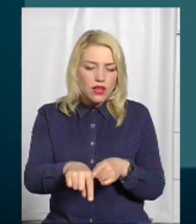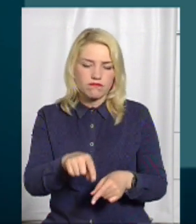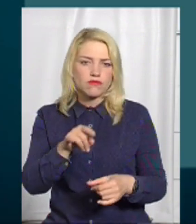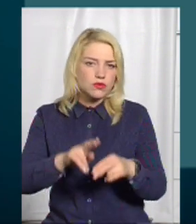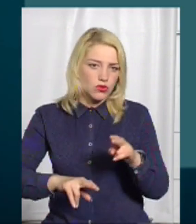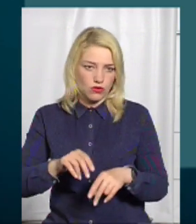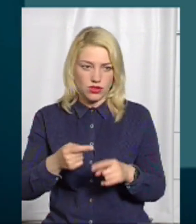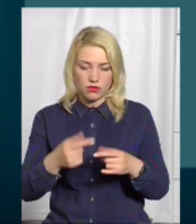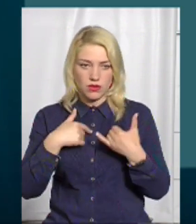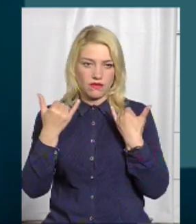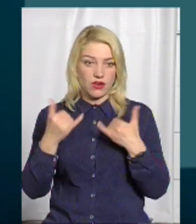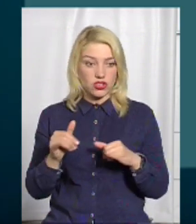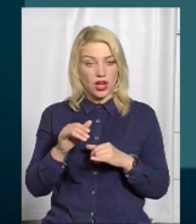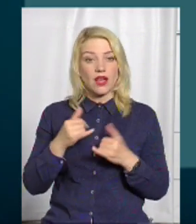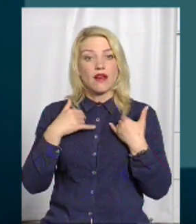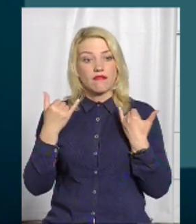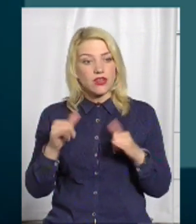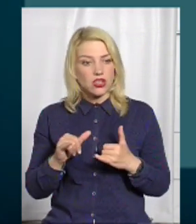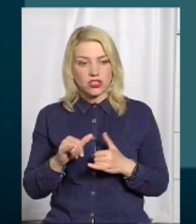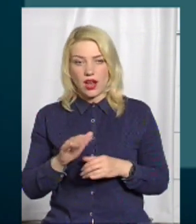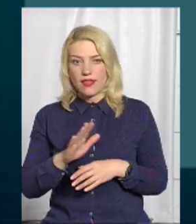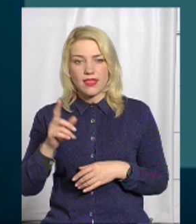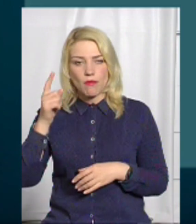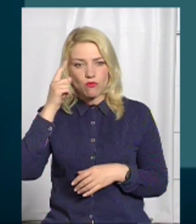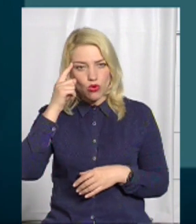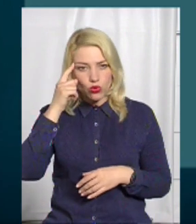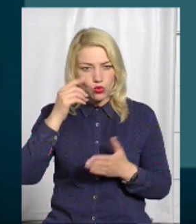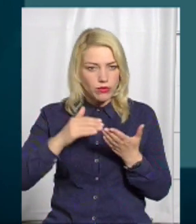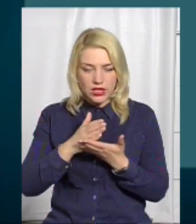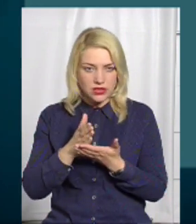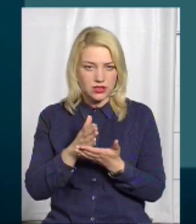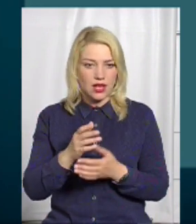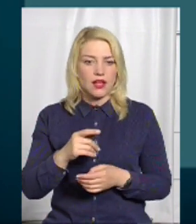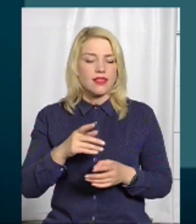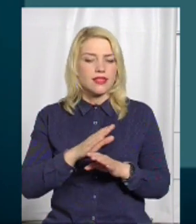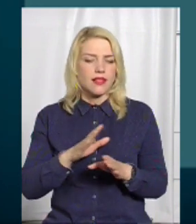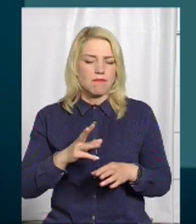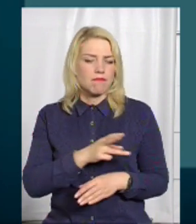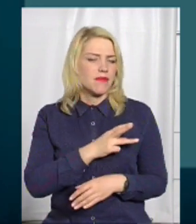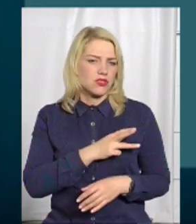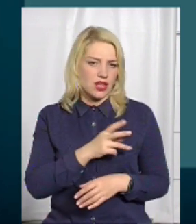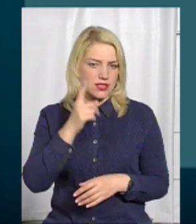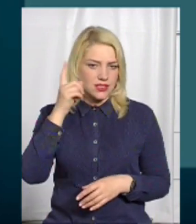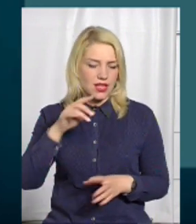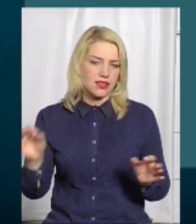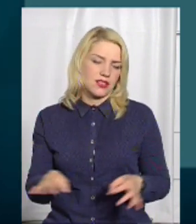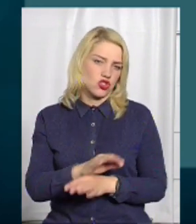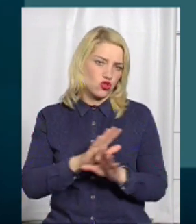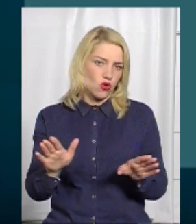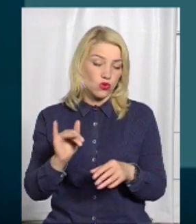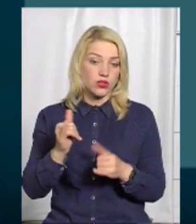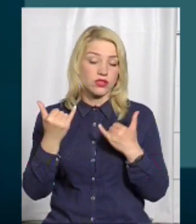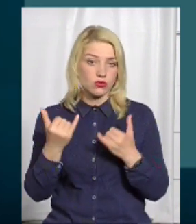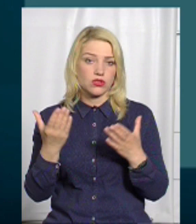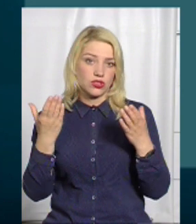воно, звичайно, вражає. Вражає непродуманість, вражає небажання знати нічого. Тому на